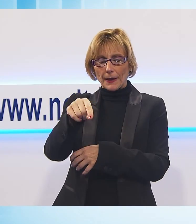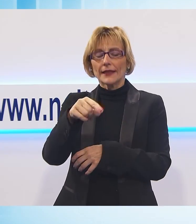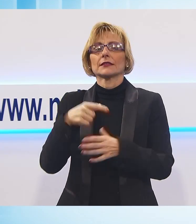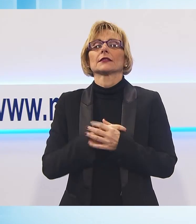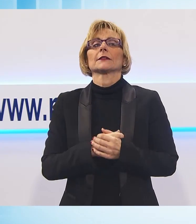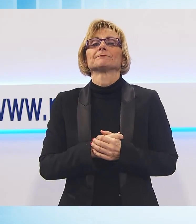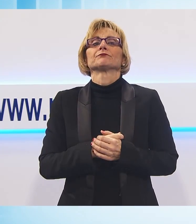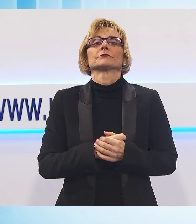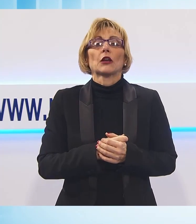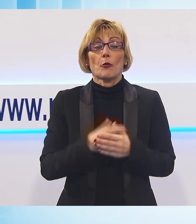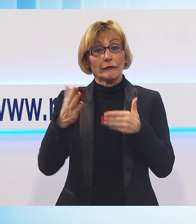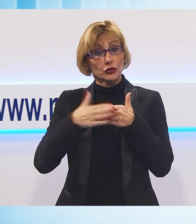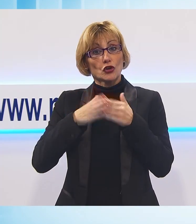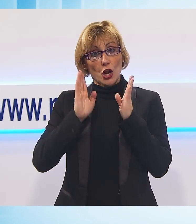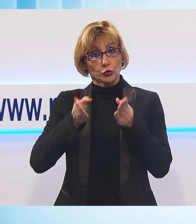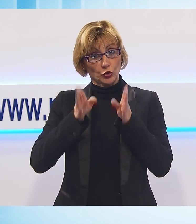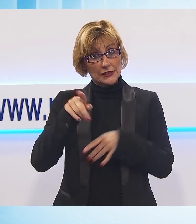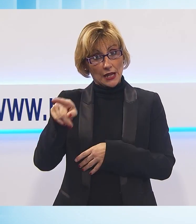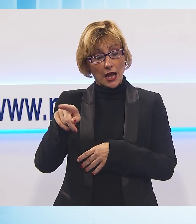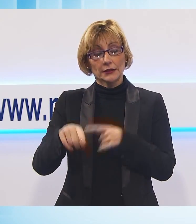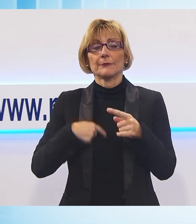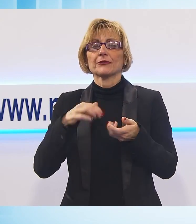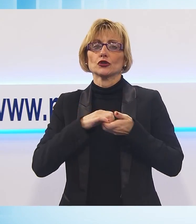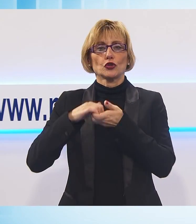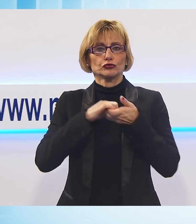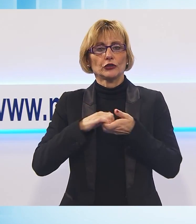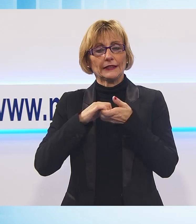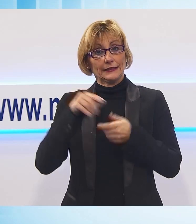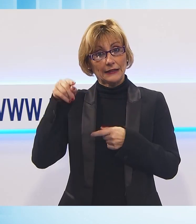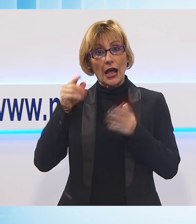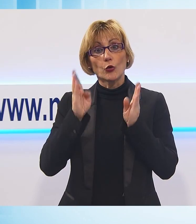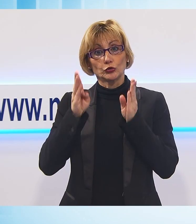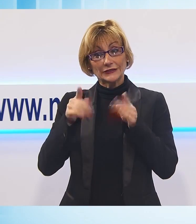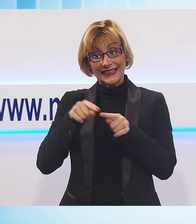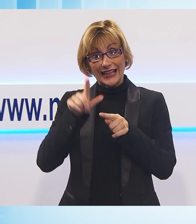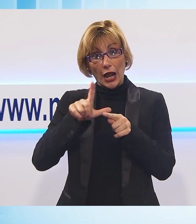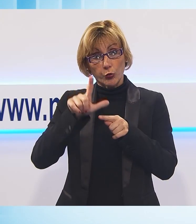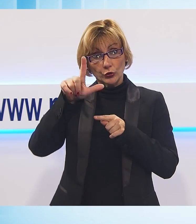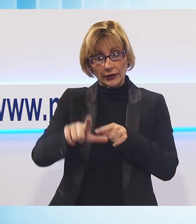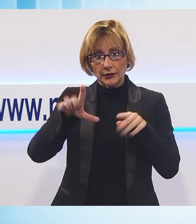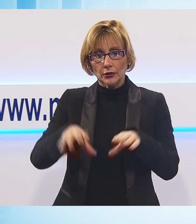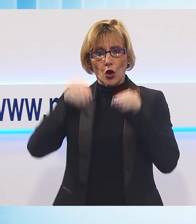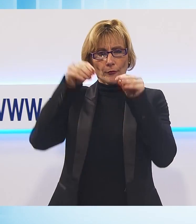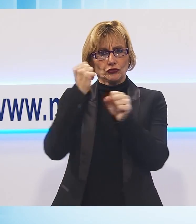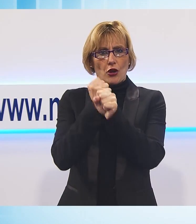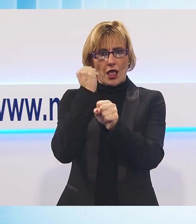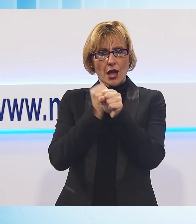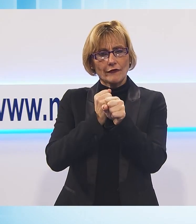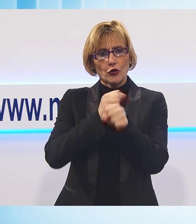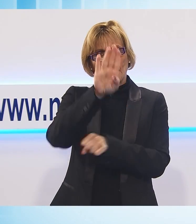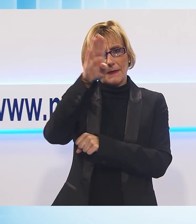è riuscita ad ottenere un importante risultato. La società autostrade Spa da lunedì inizierà con i lavori di installazione e realizzazione